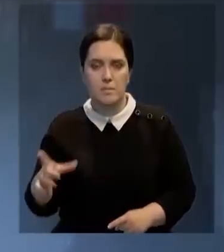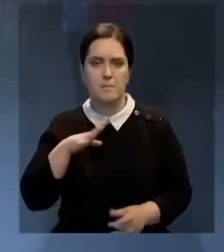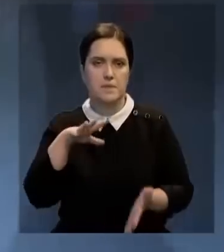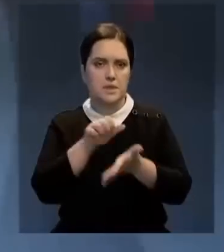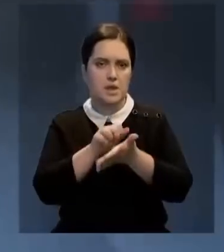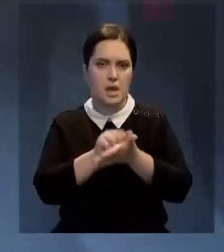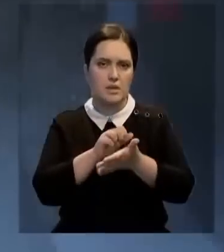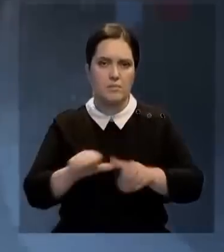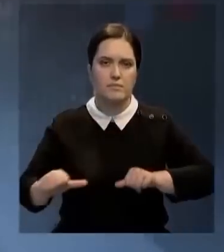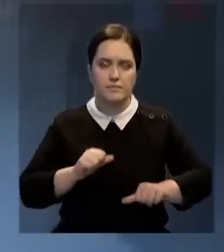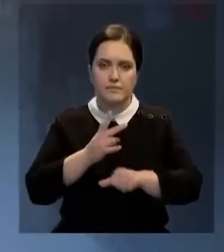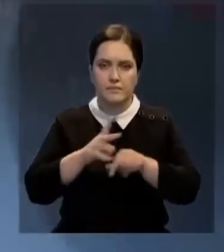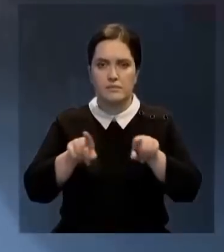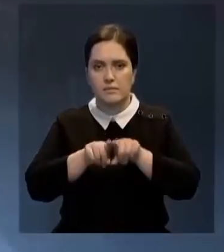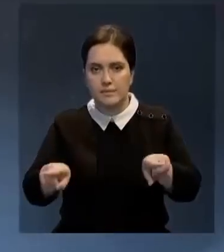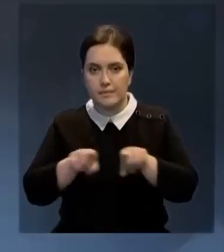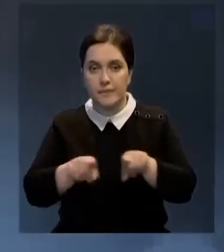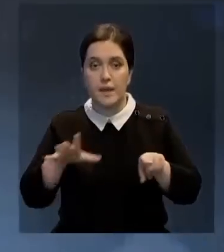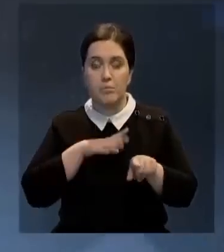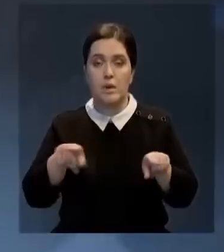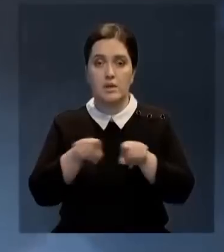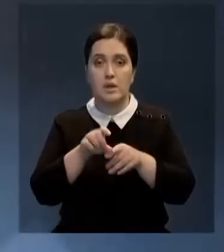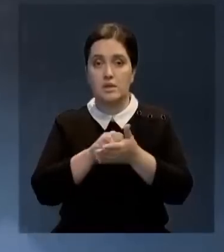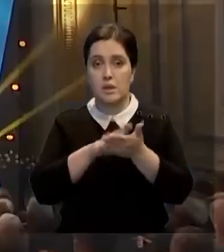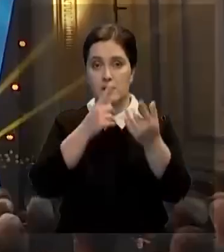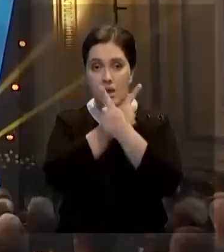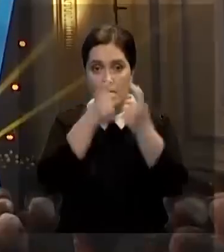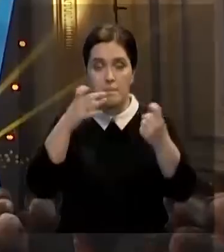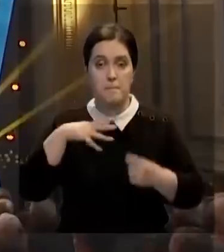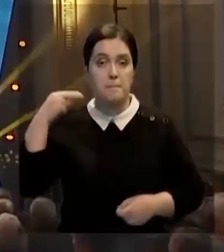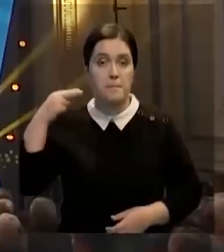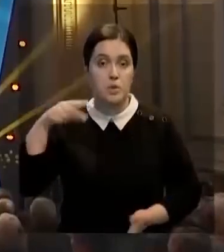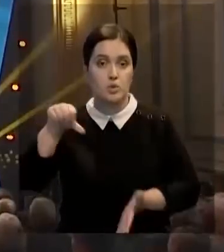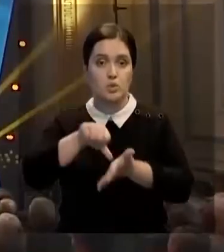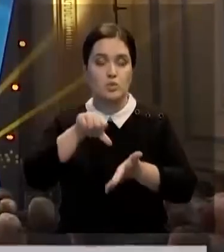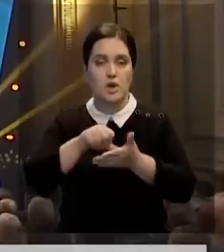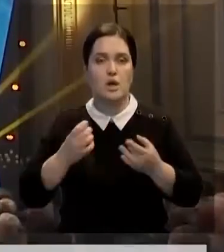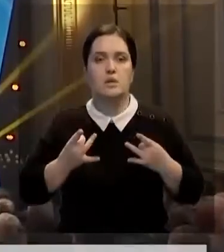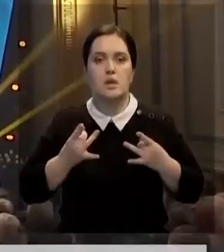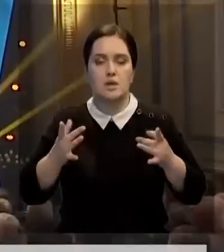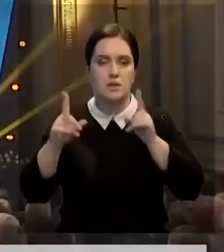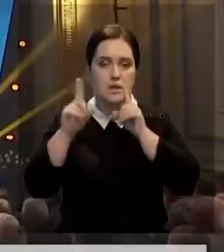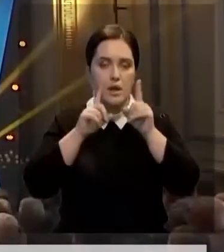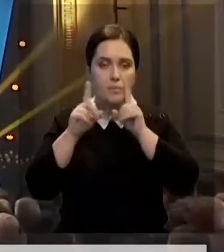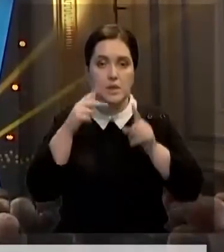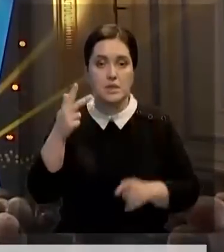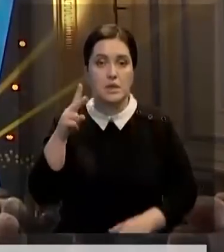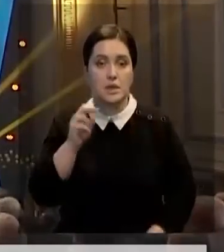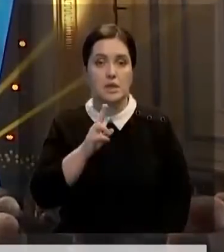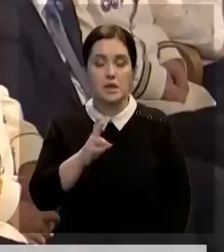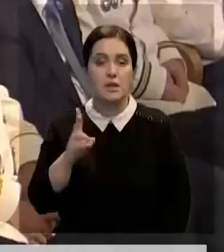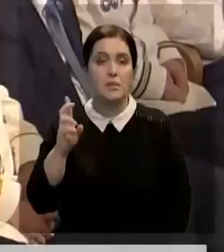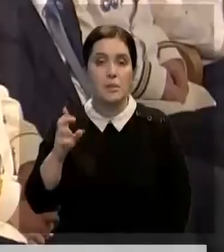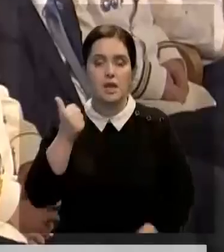деятельностью, пропагандой терроризма. Такие данные озвучил Касмужимар Токаев. Президент принял участие в торжественном собрании по случаю 30-летия